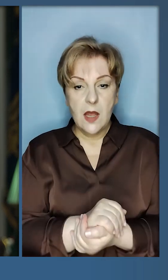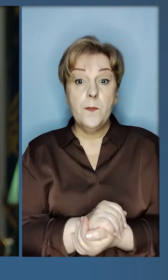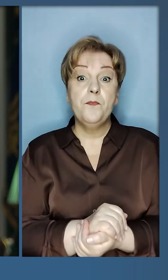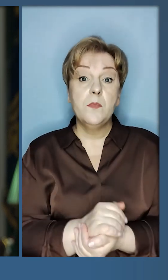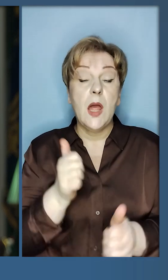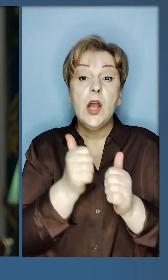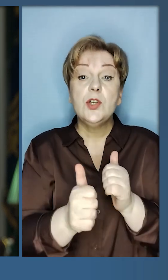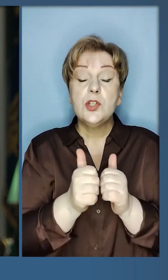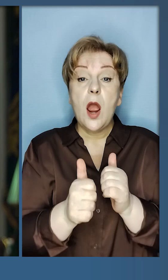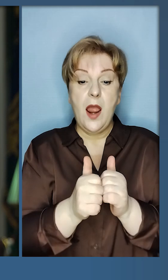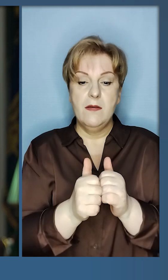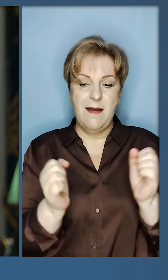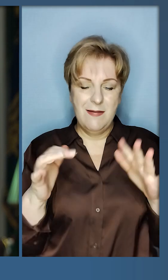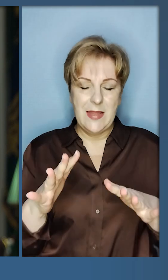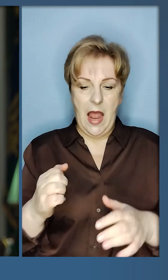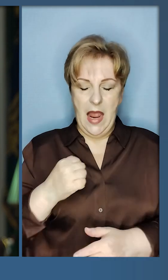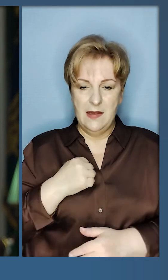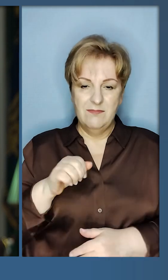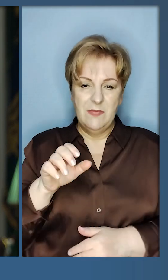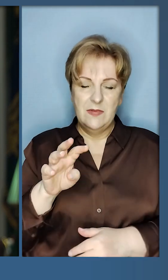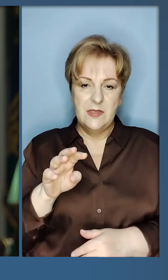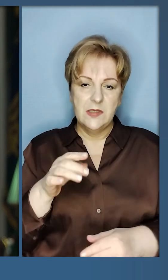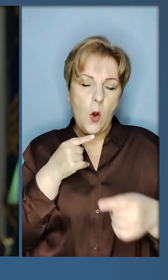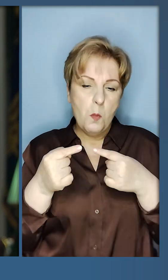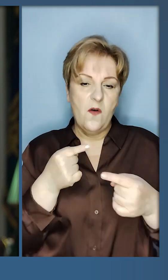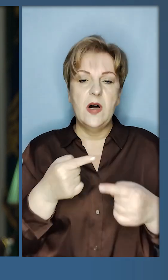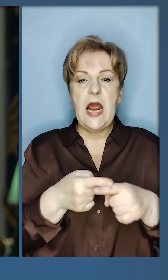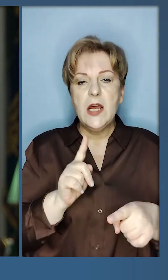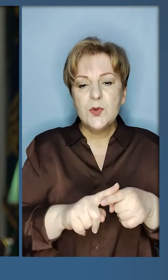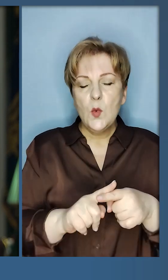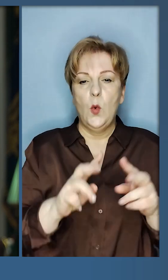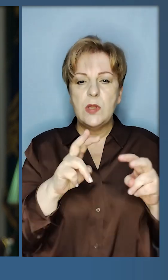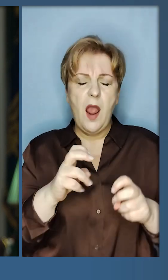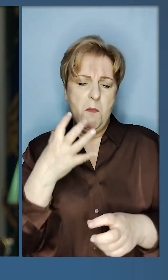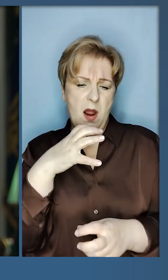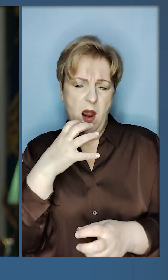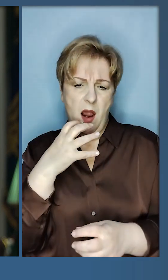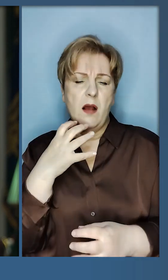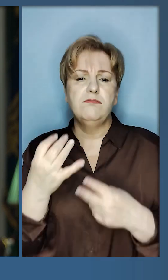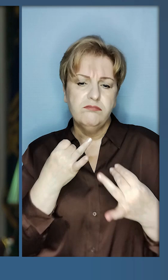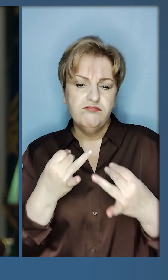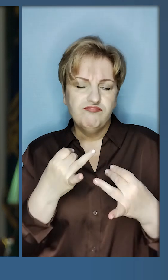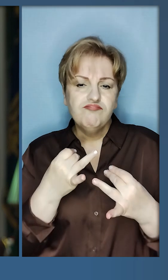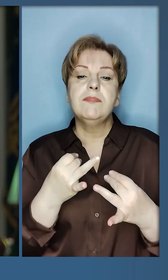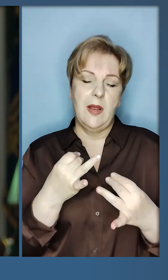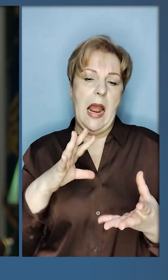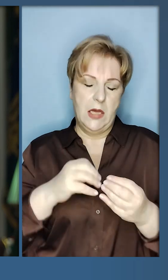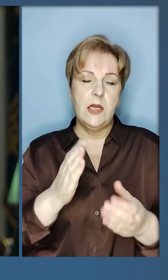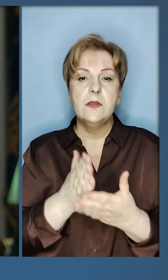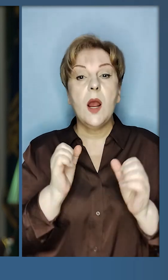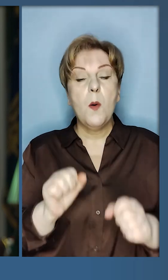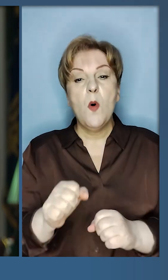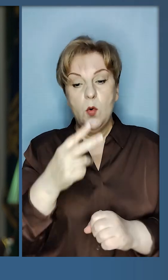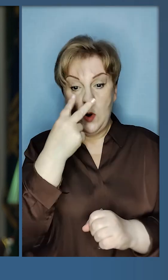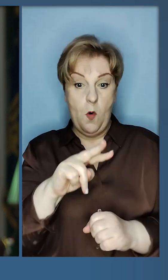До речі, часто на ставці ми обговорюємо цю тематику і часто на підвищених тонах, але результати є. І це